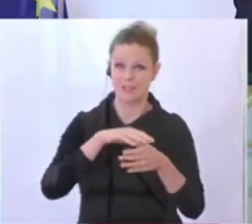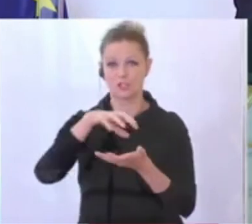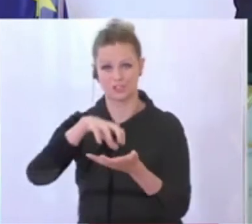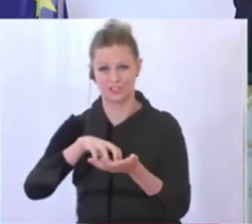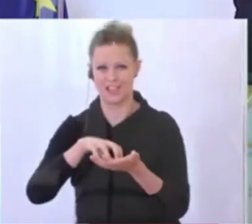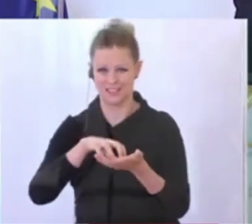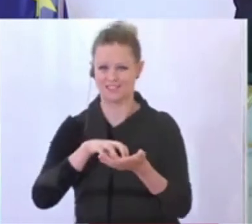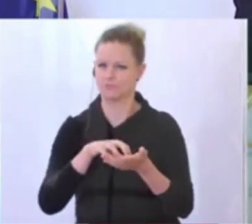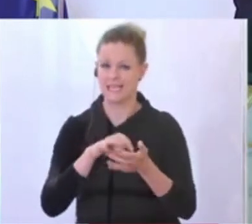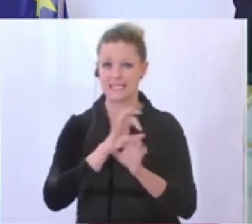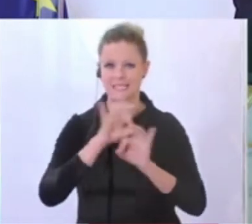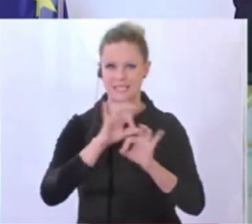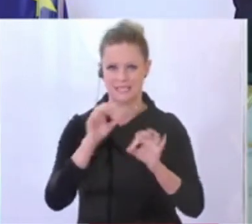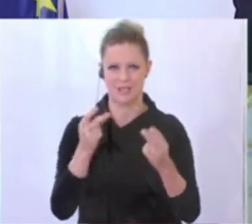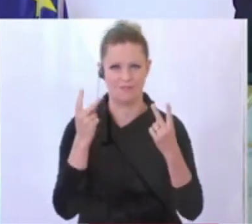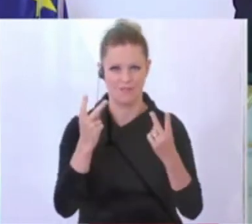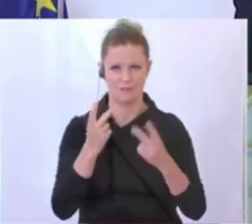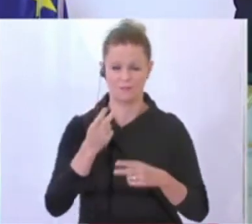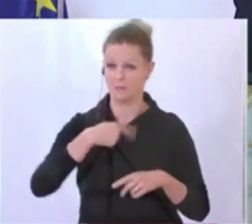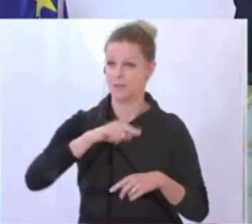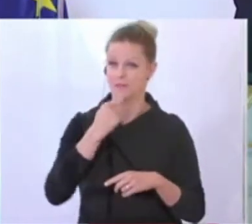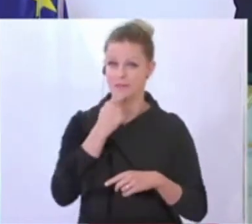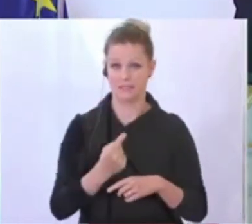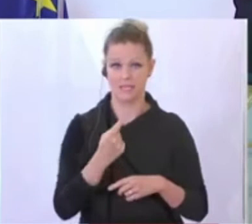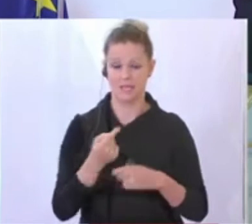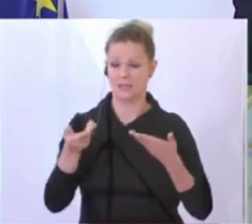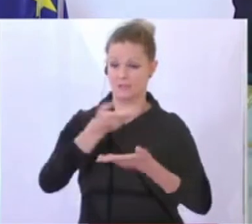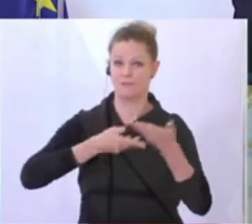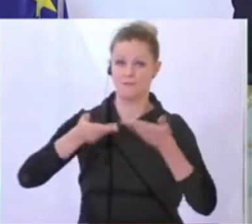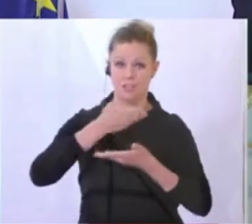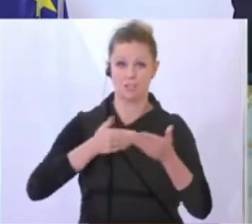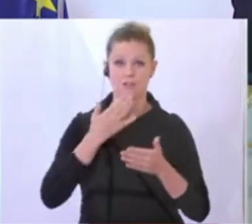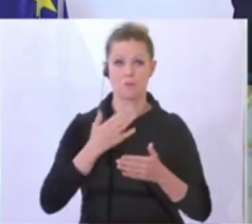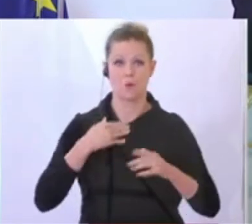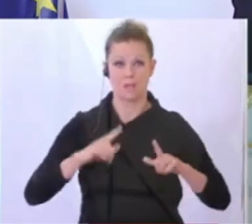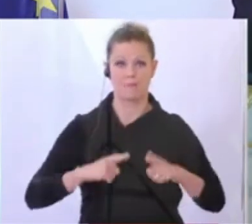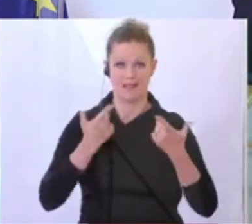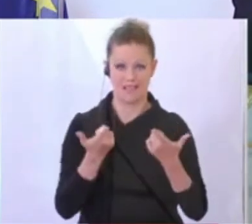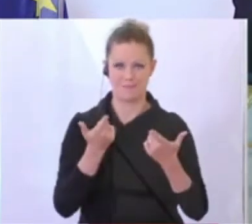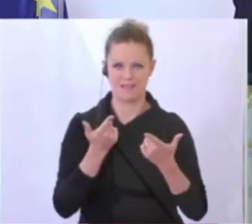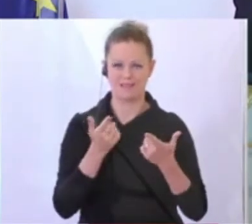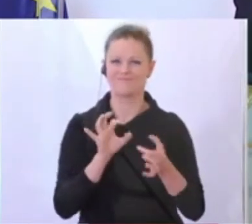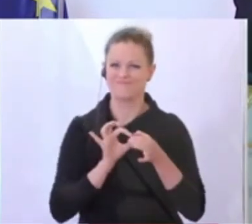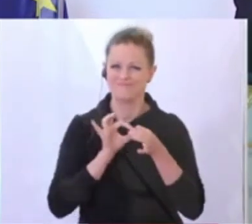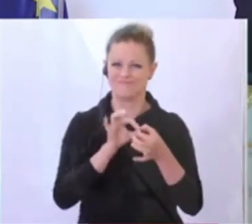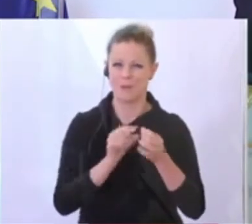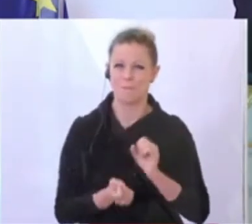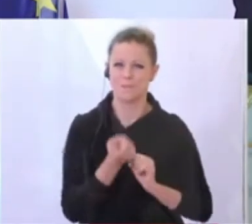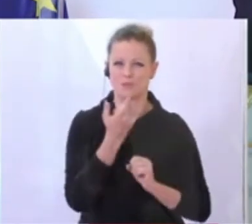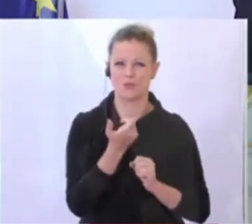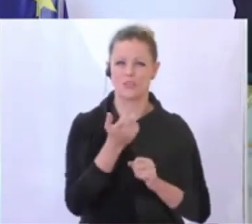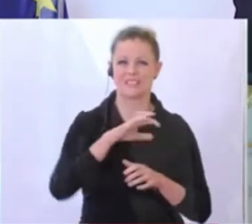ganz, ganz entscheidend. Wenn wir davon sprechen, die Wirtschaft zu beleben, dann wollen wir das vor allem auch durch